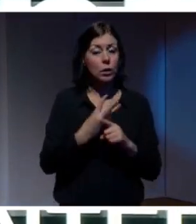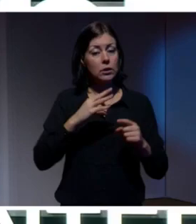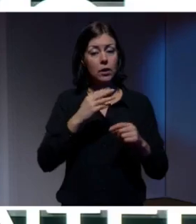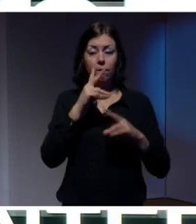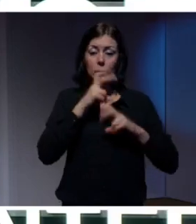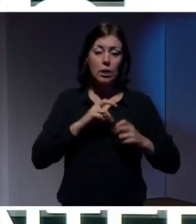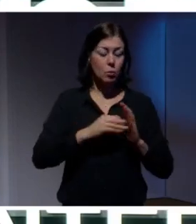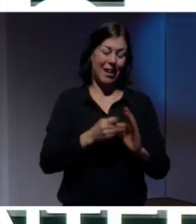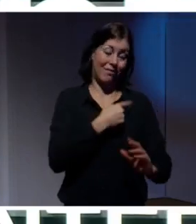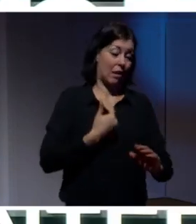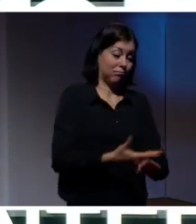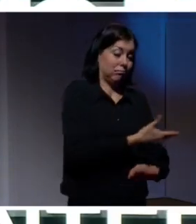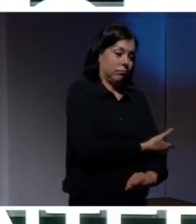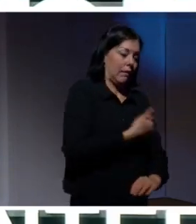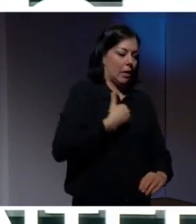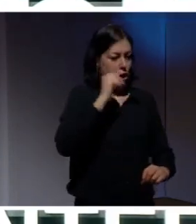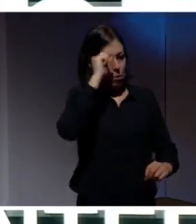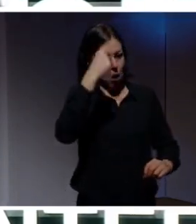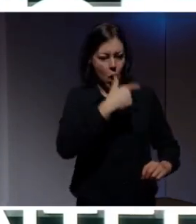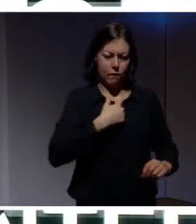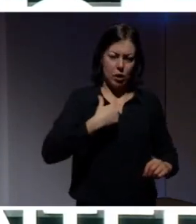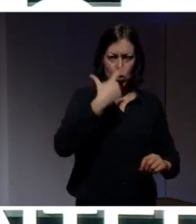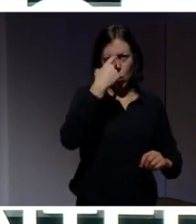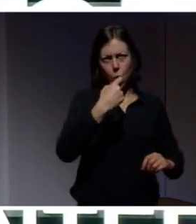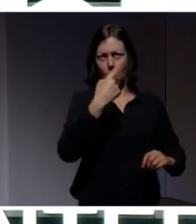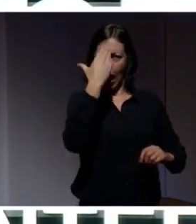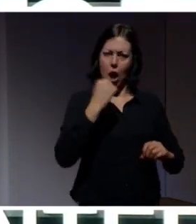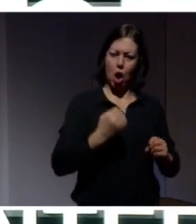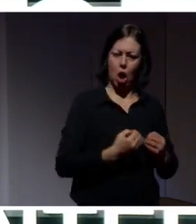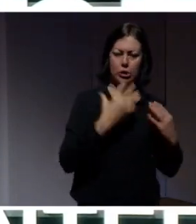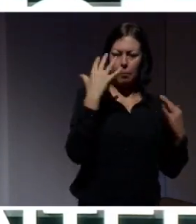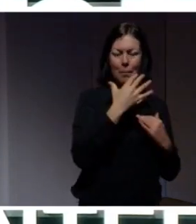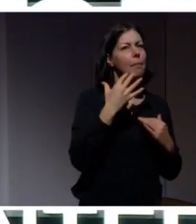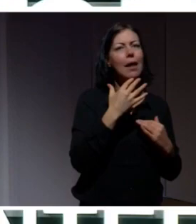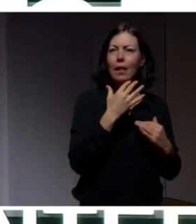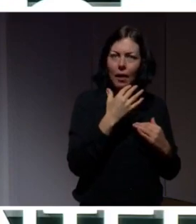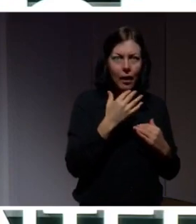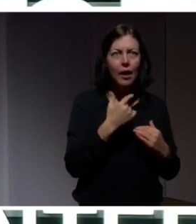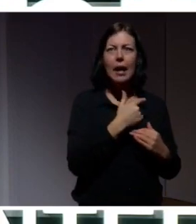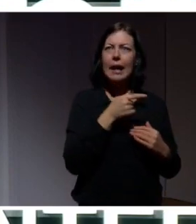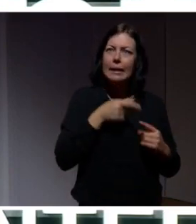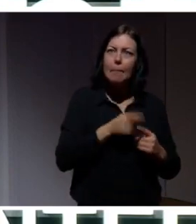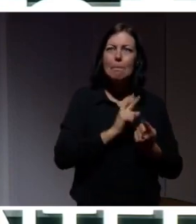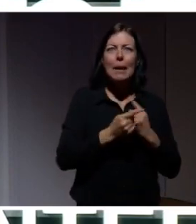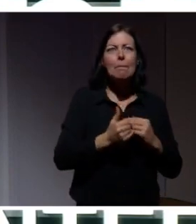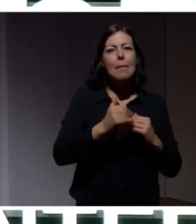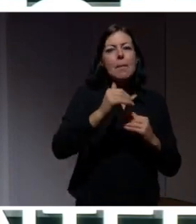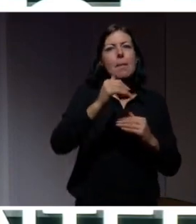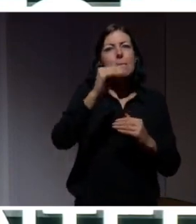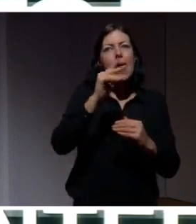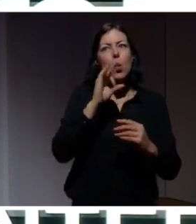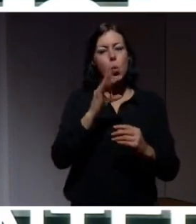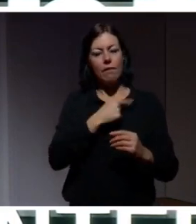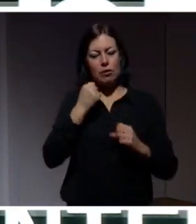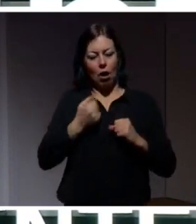smarta vi än var och tyckte att vi var, då löser problemet. Utan det här blir mer någonting som vi måste förhålla oss till och lära